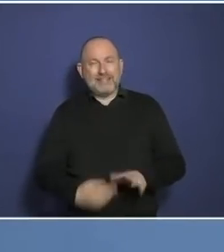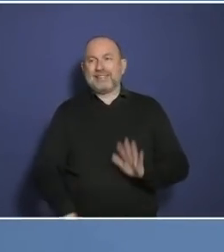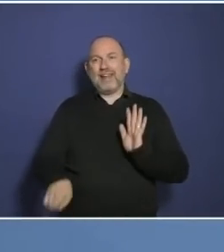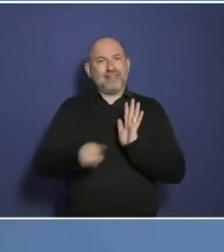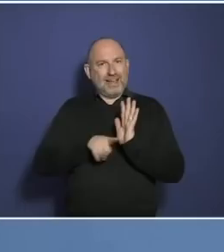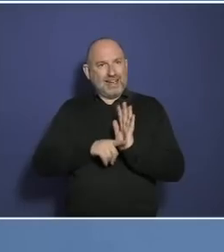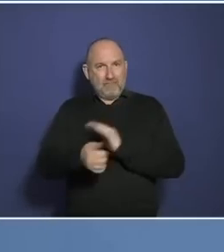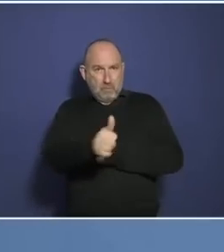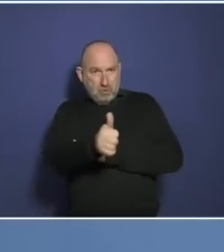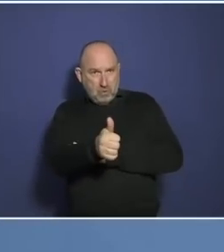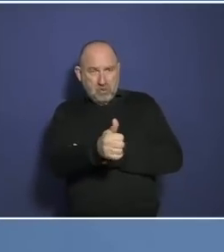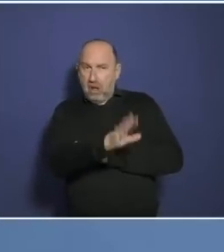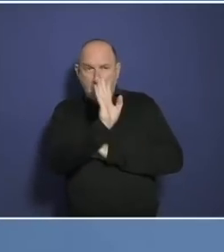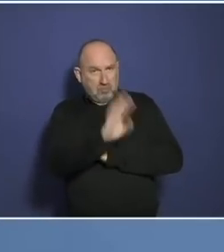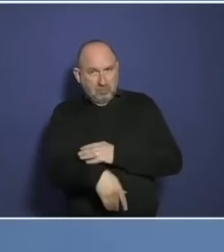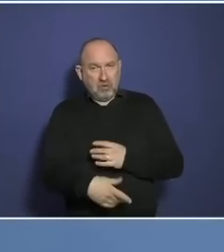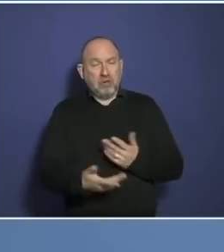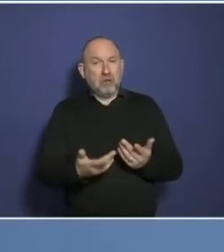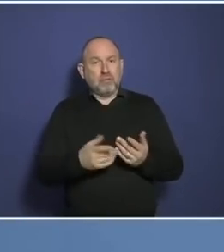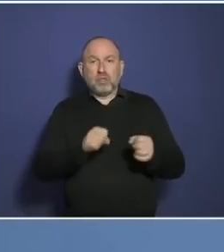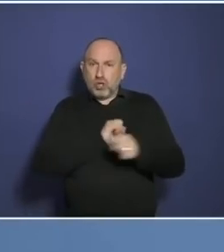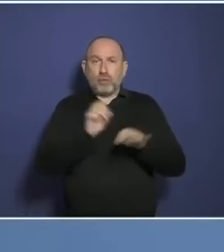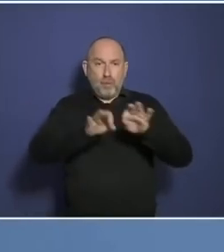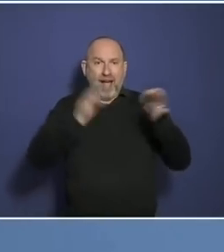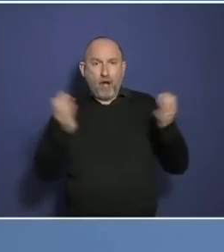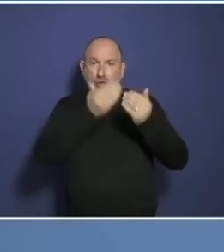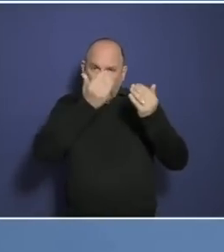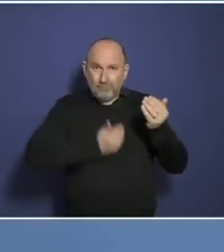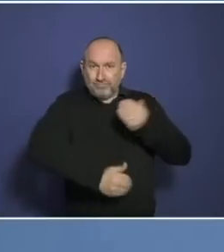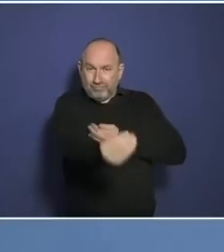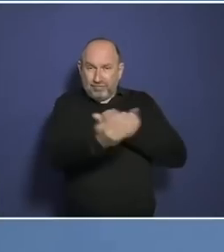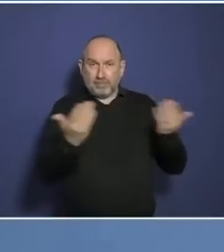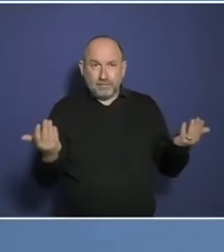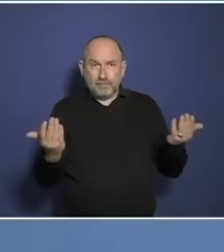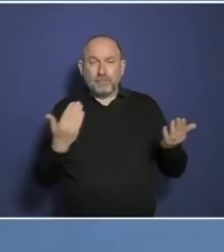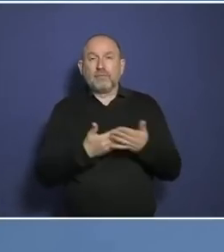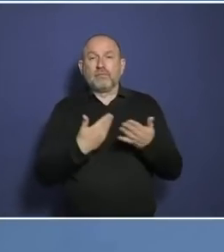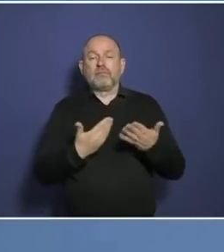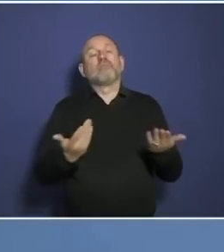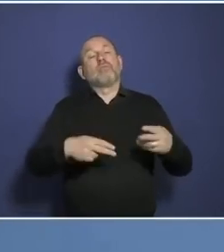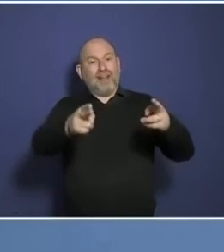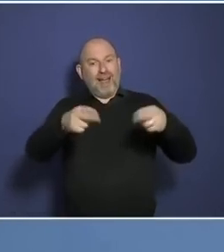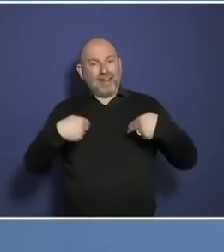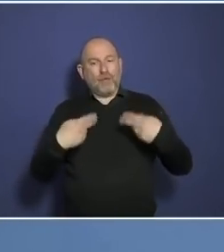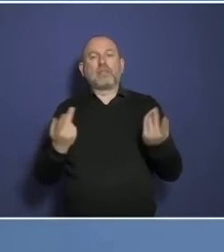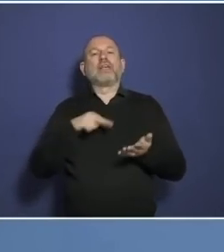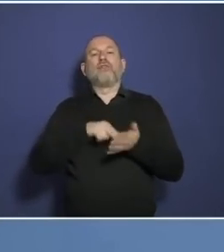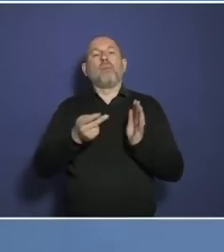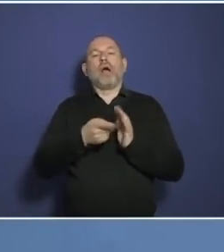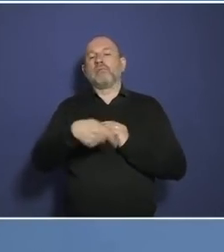Prognose sagt, vielleicht müssen wir jetzt doch nochmal dran? Geht es Ihnen auch so wie mir? Ich finde das